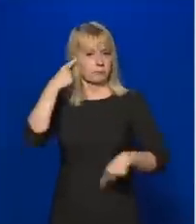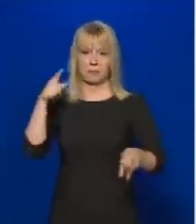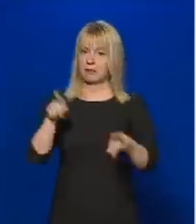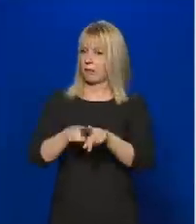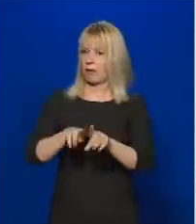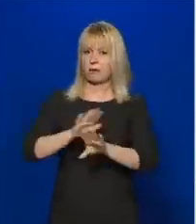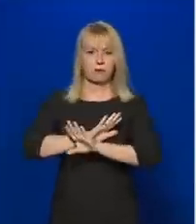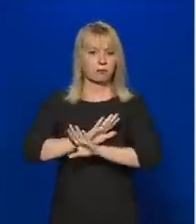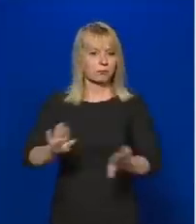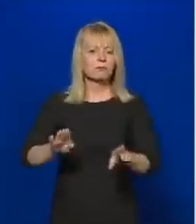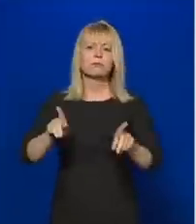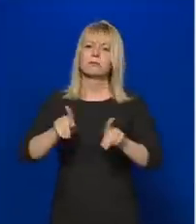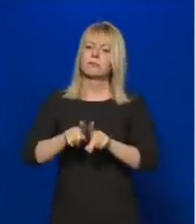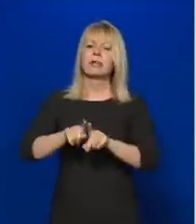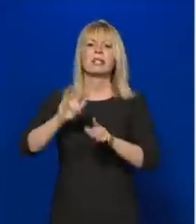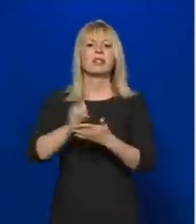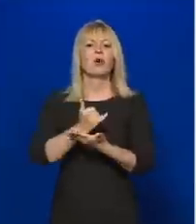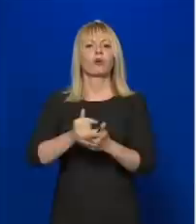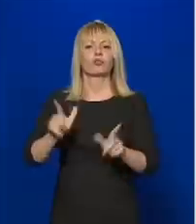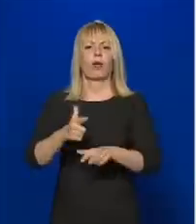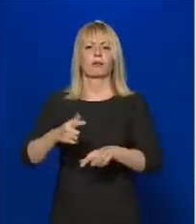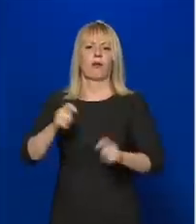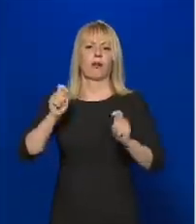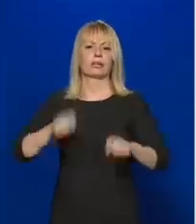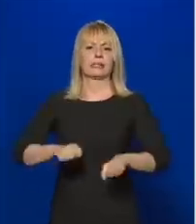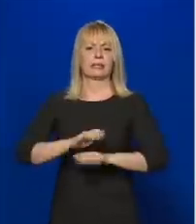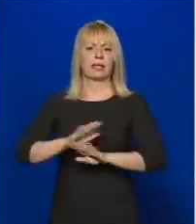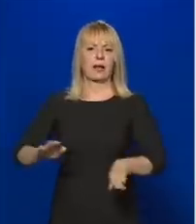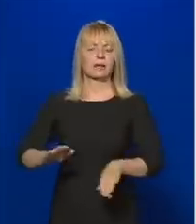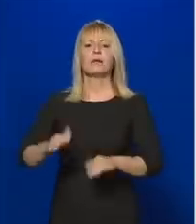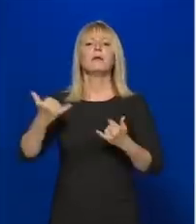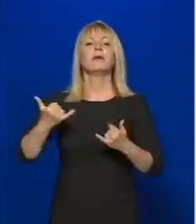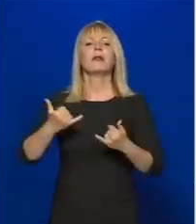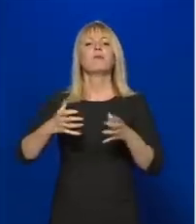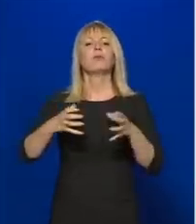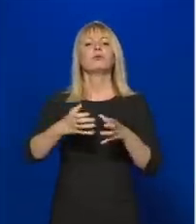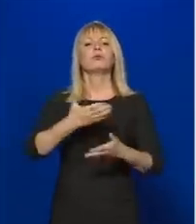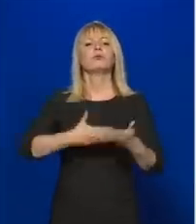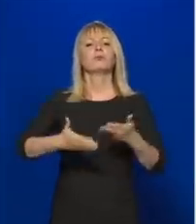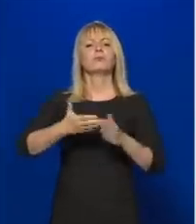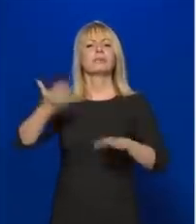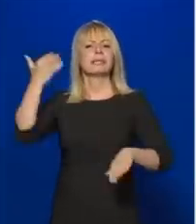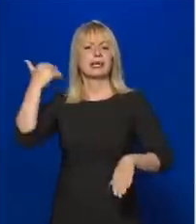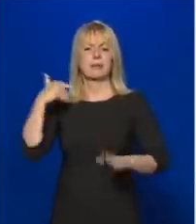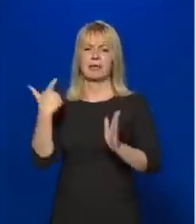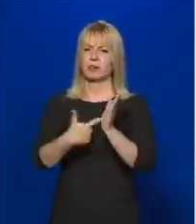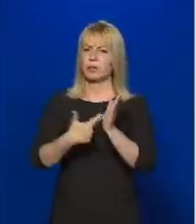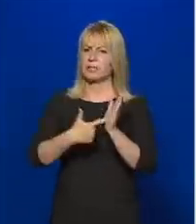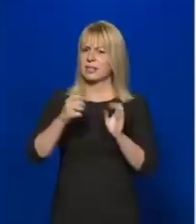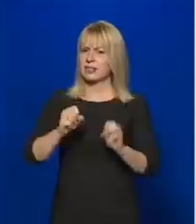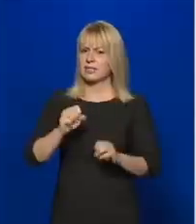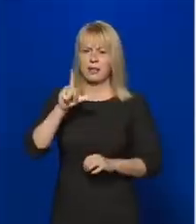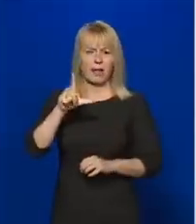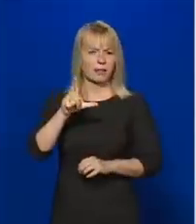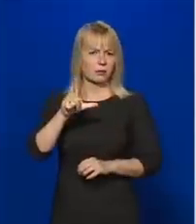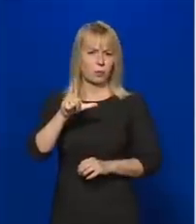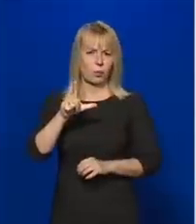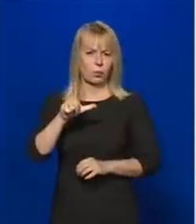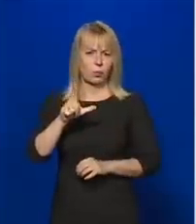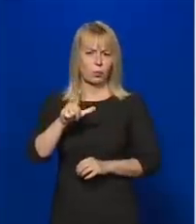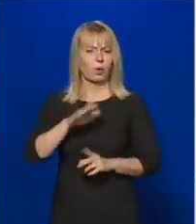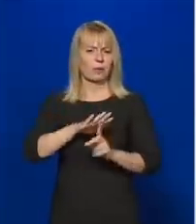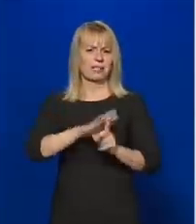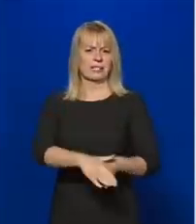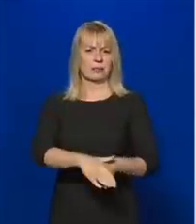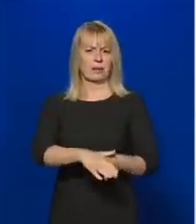egy olyan igazságtalan ítéletről van szó, és kétségű, ez nem most a kúrja döntésével kezdődött, hanem már 2012-vel a diszkrimináció